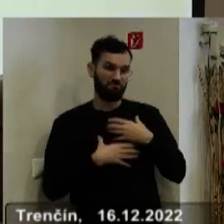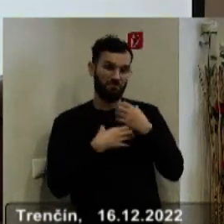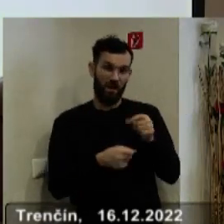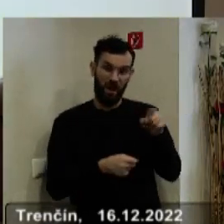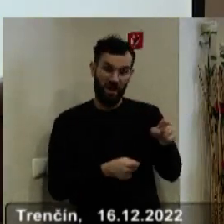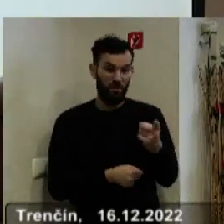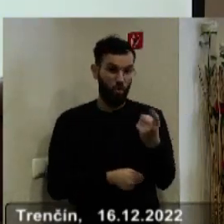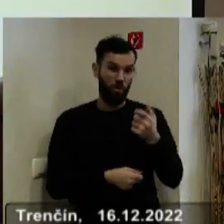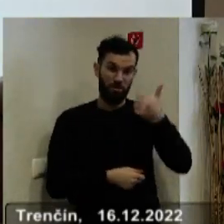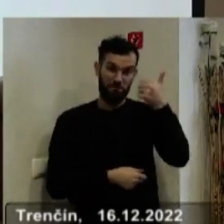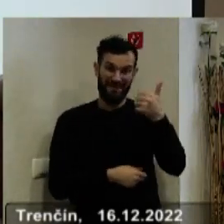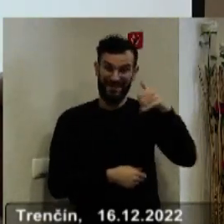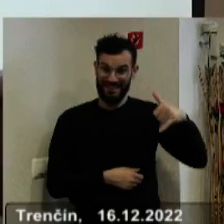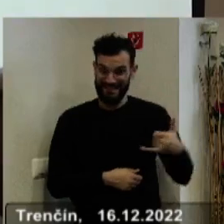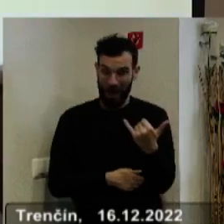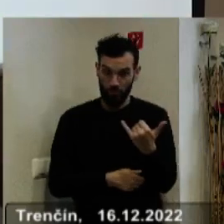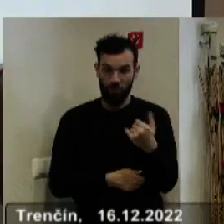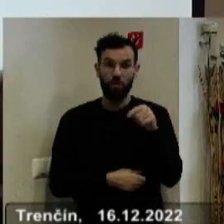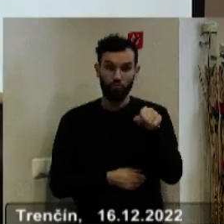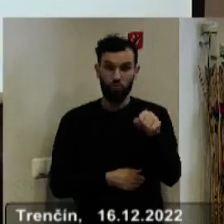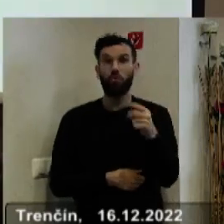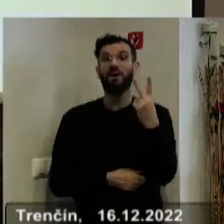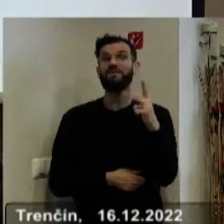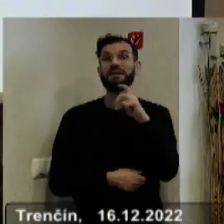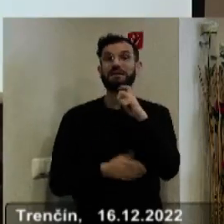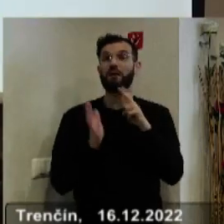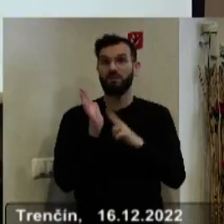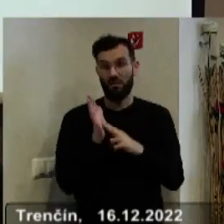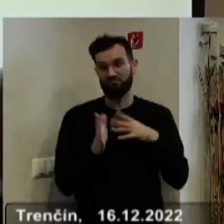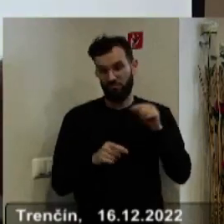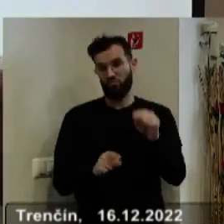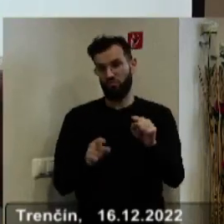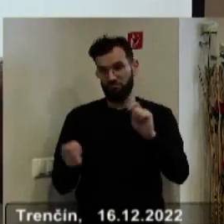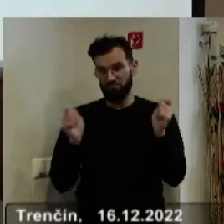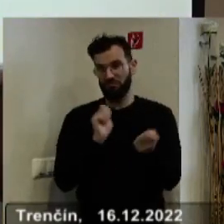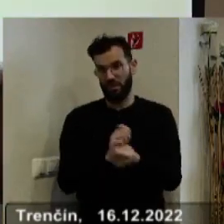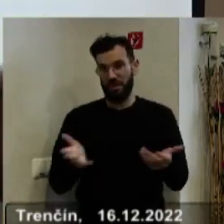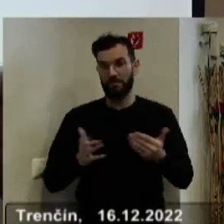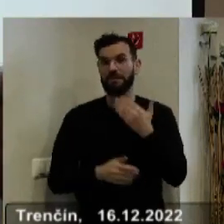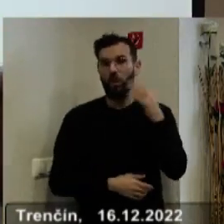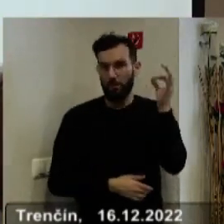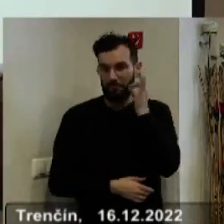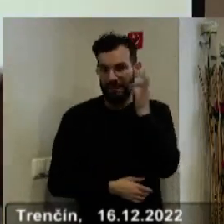s účinnosťou od 1. januára toto všeobecné záväzne nariadenie. Ďakujem.